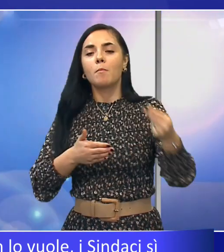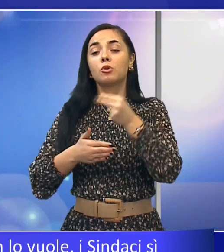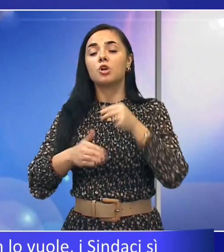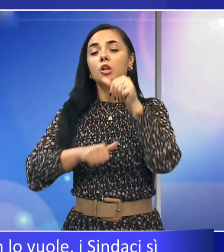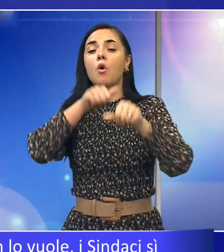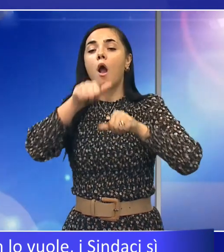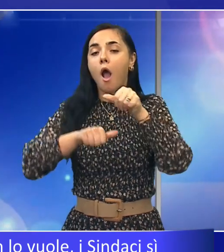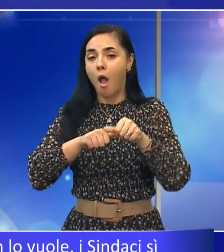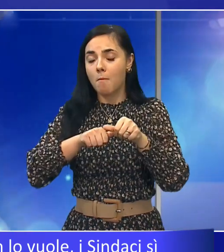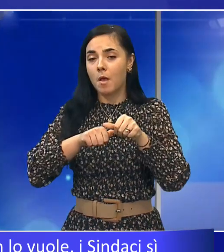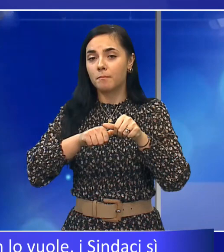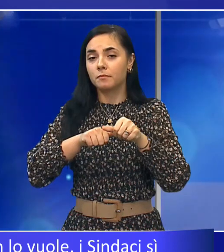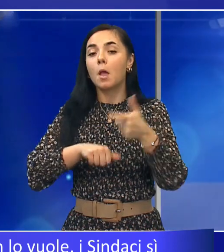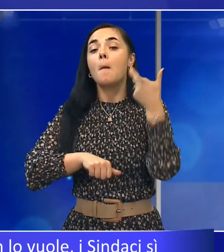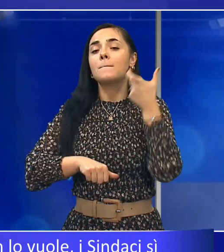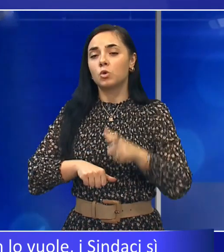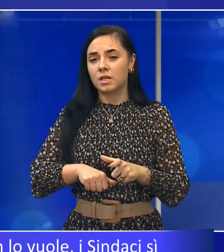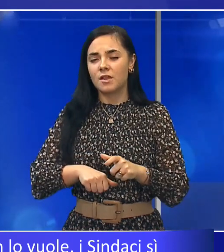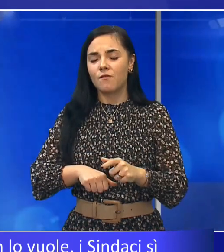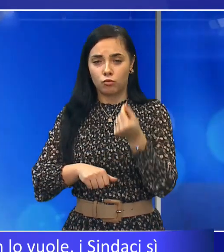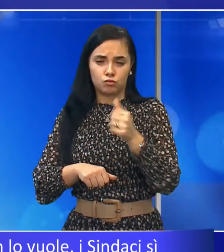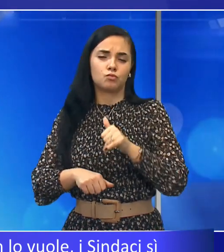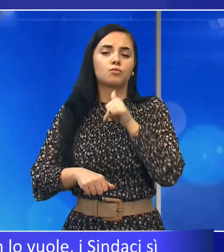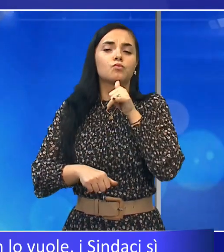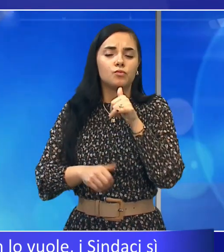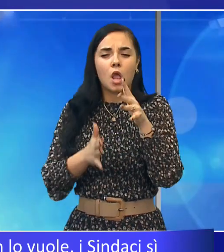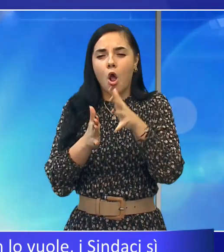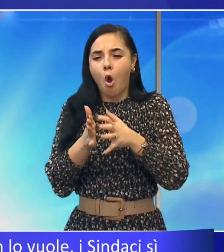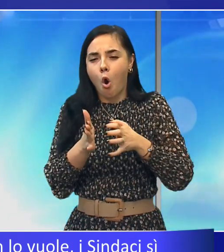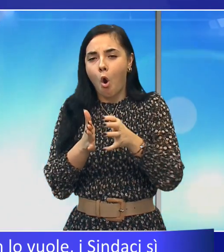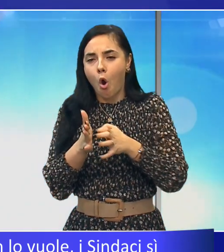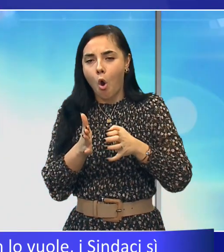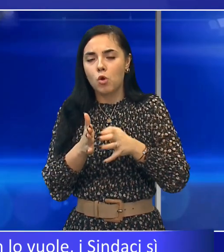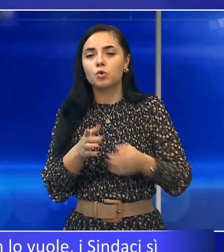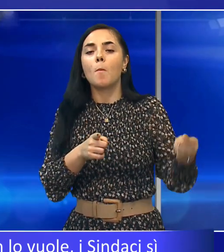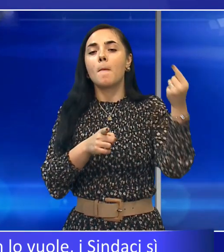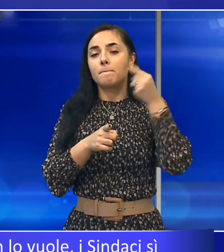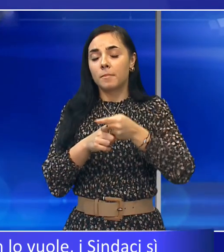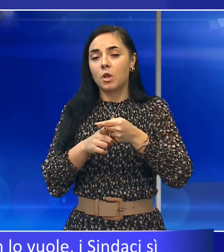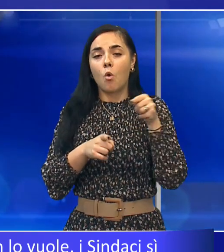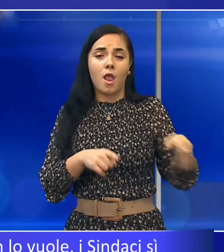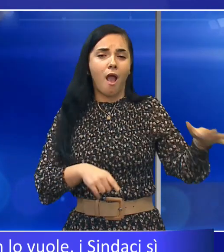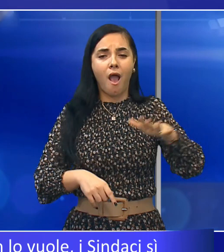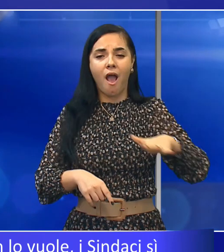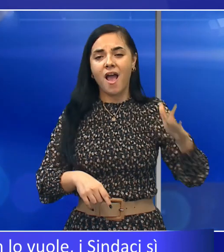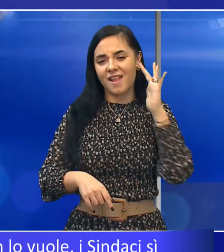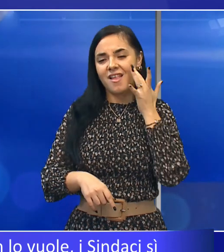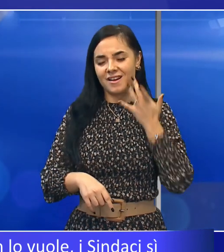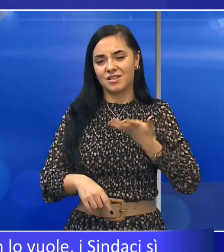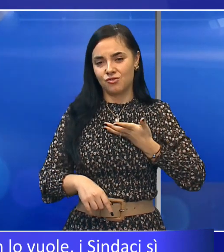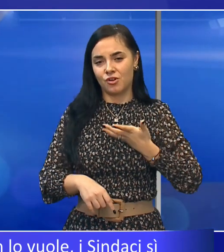visto che costa e consuma troppo e la sua posizione è a rischio.